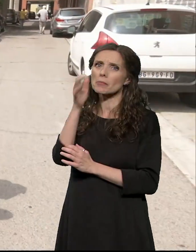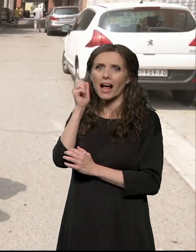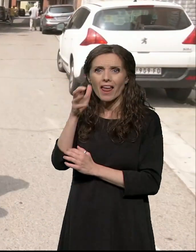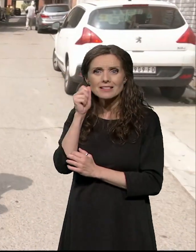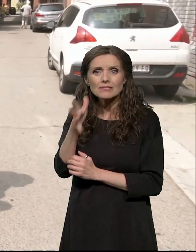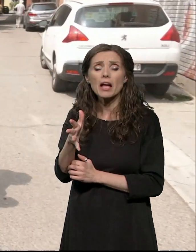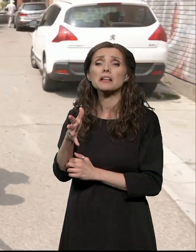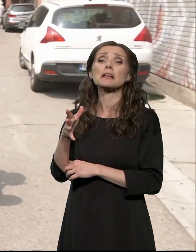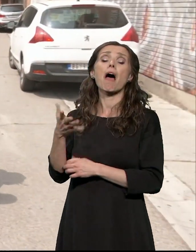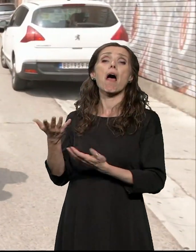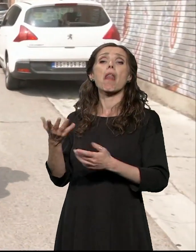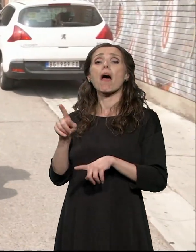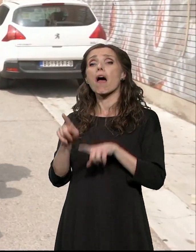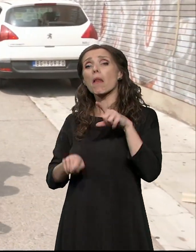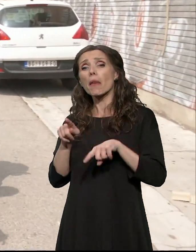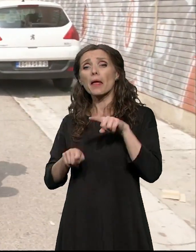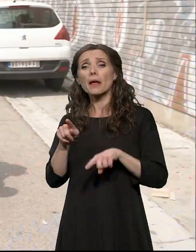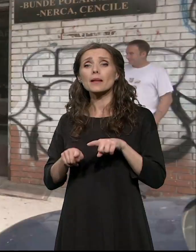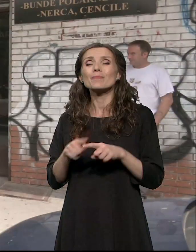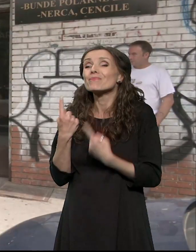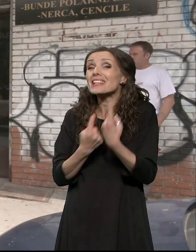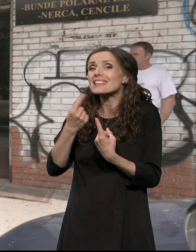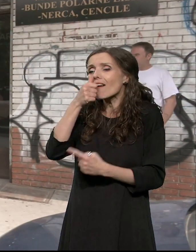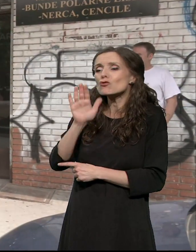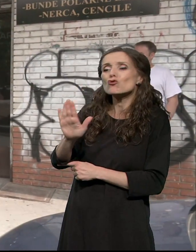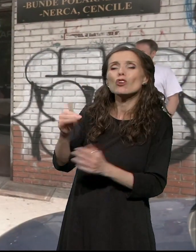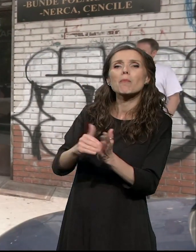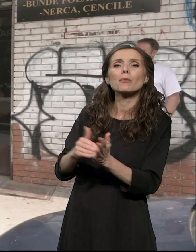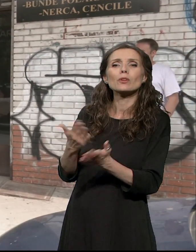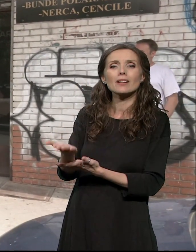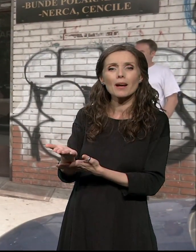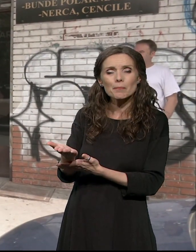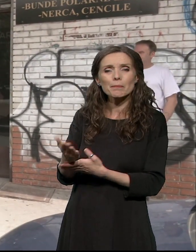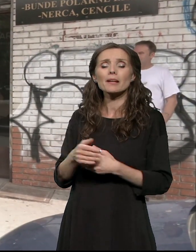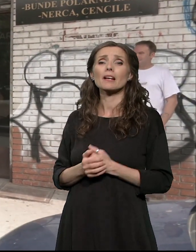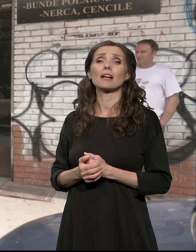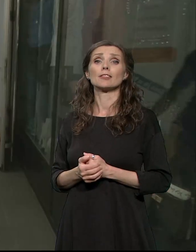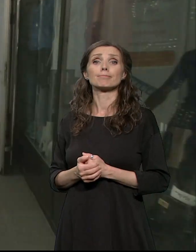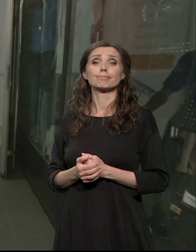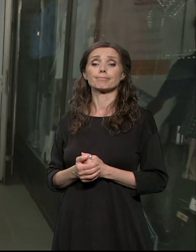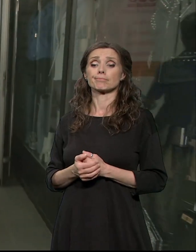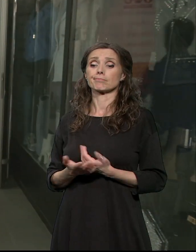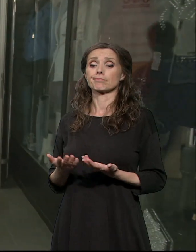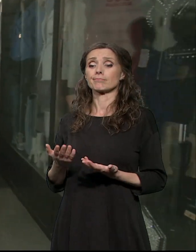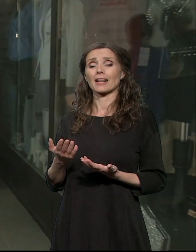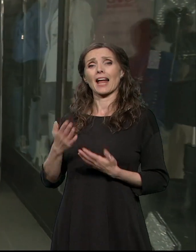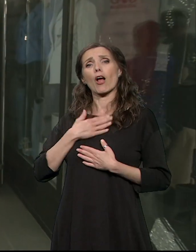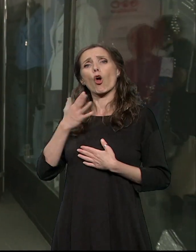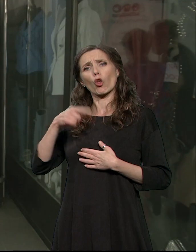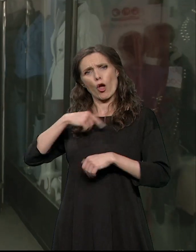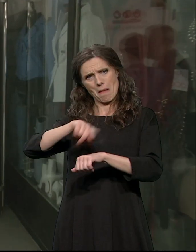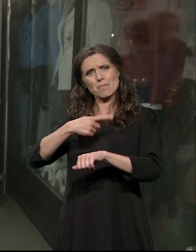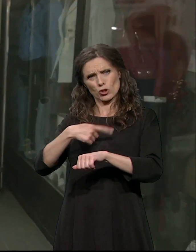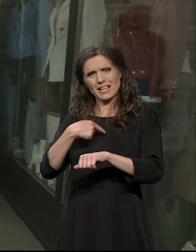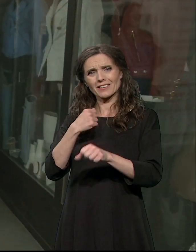zavisno od njegovih potreba. Ispunimo našu satnicu, ali